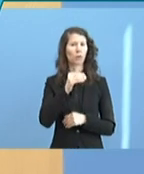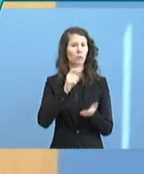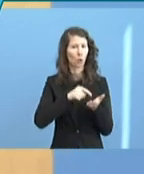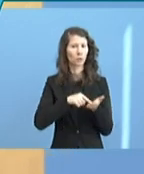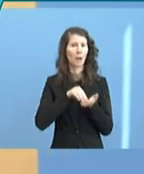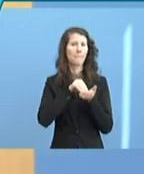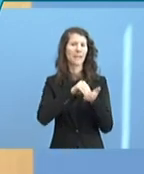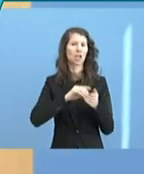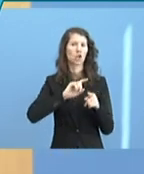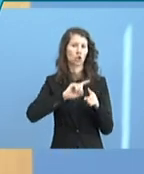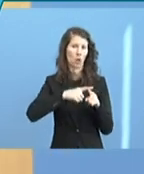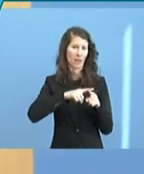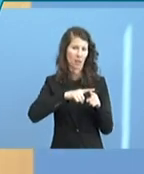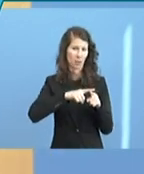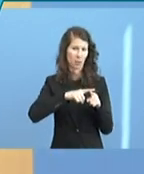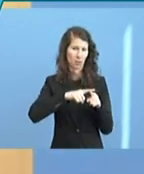Zeitraum